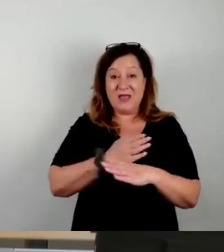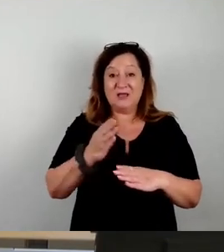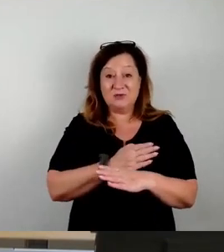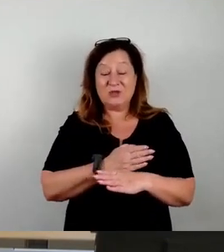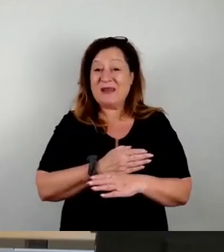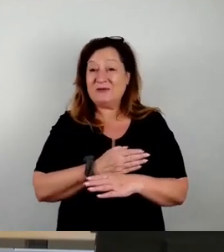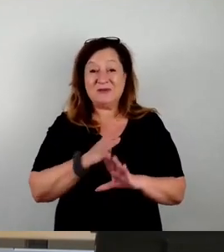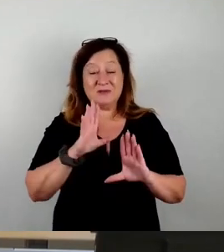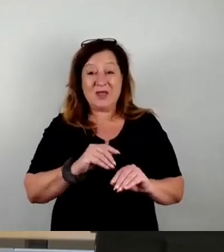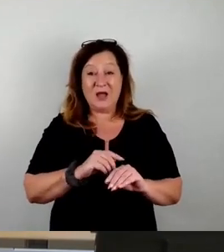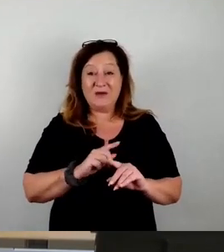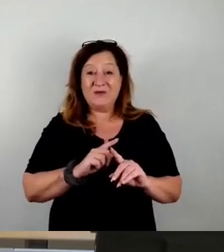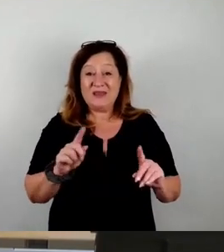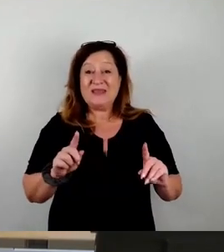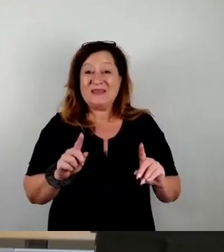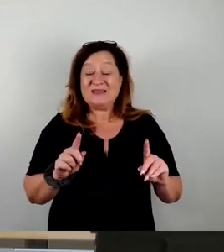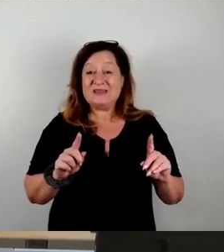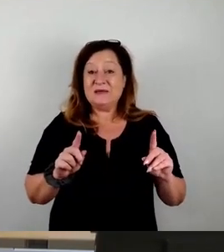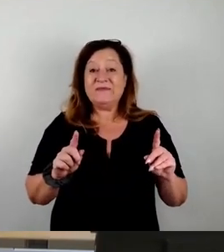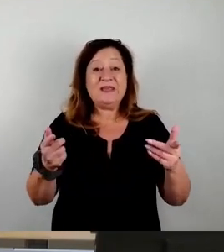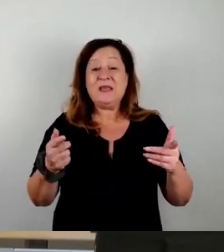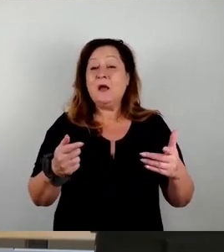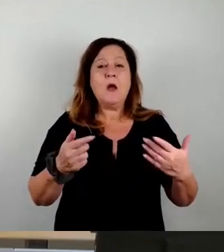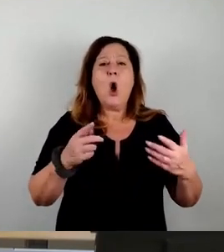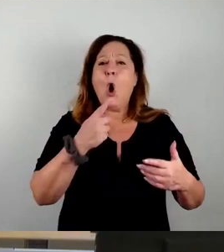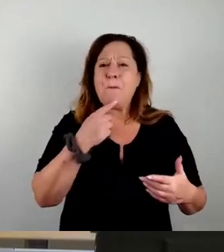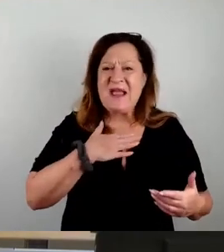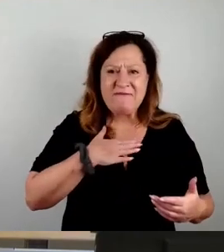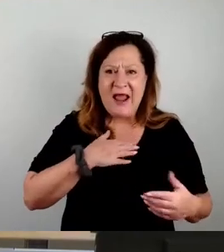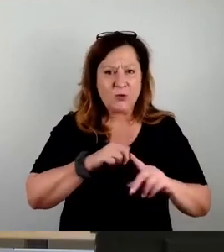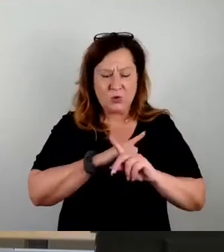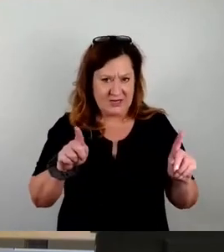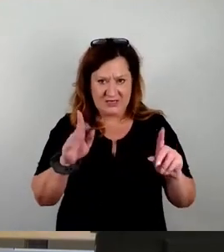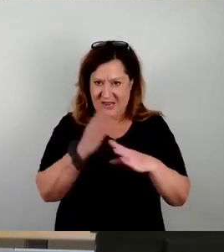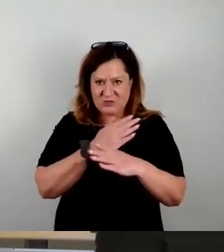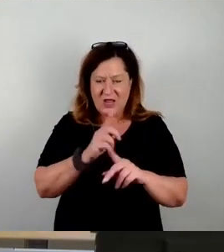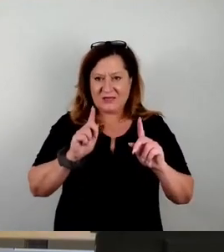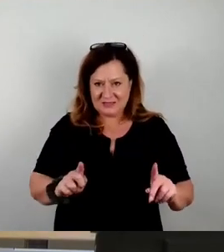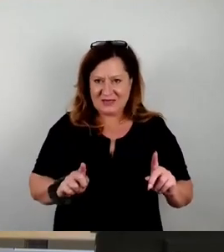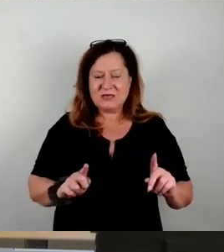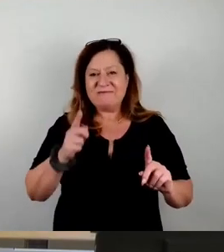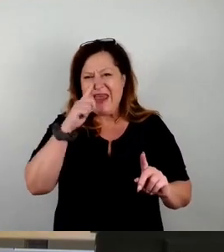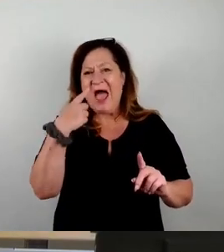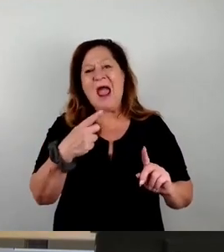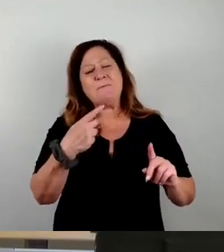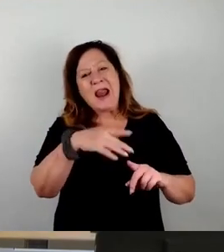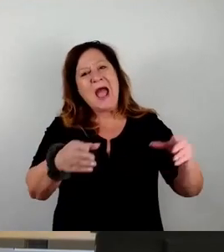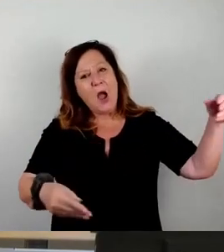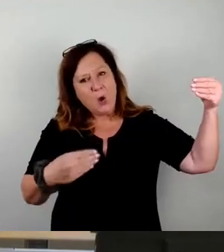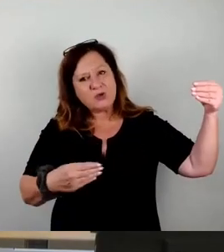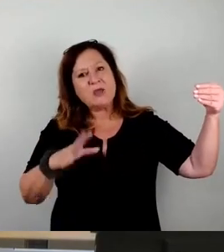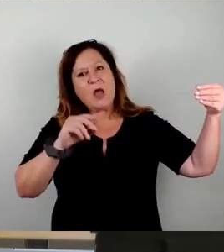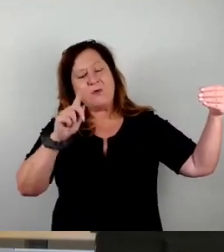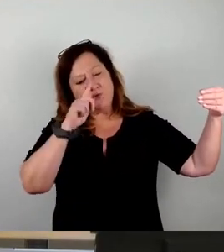in der Sache entscheiden, also mir gefällt das nicht, was da gemacht wurde, sondern wenn mal ausgeschrieben wurde, dann darf man nur gucken, ist denn